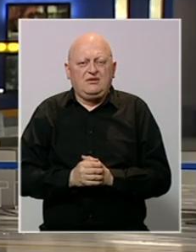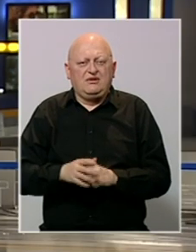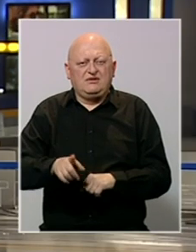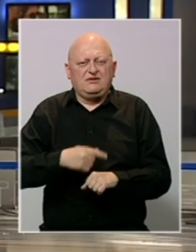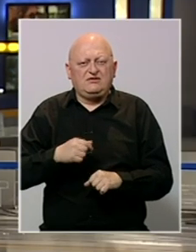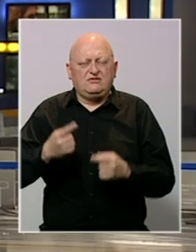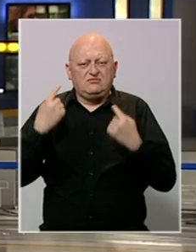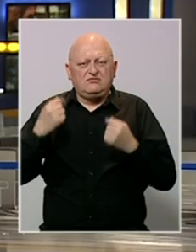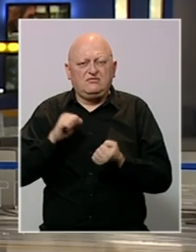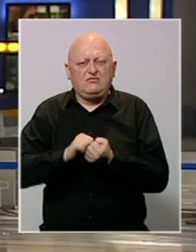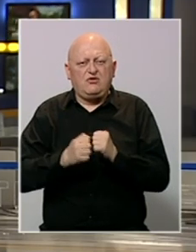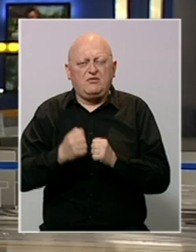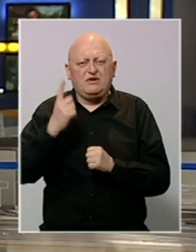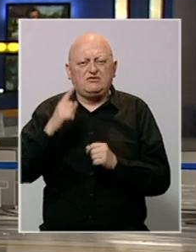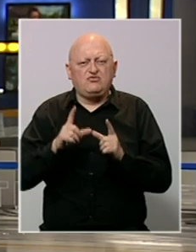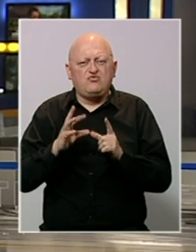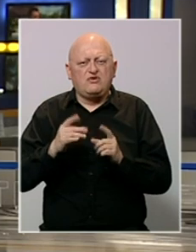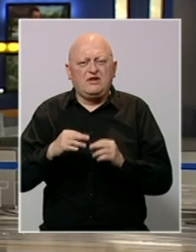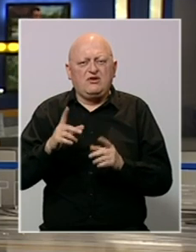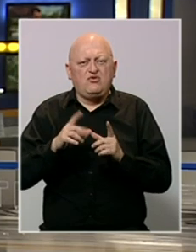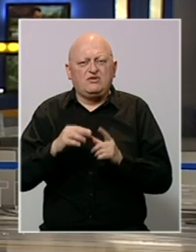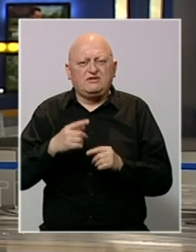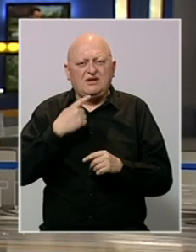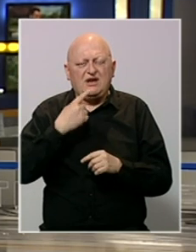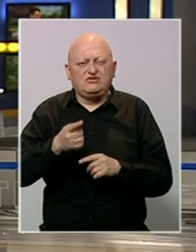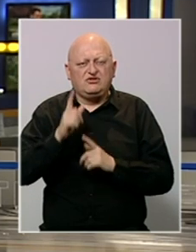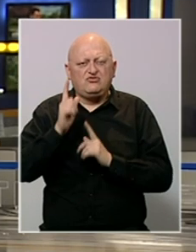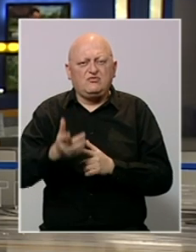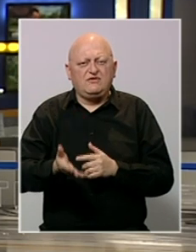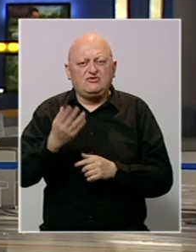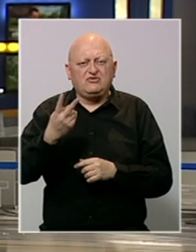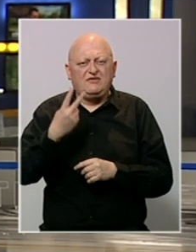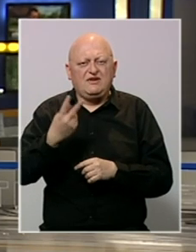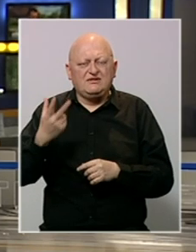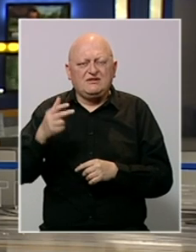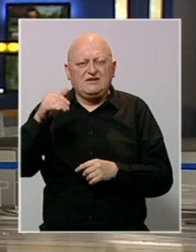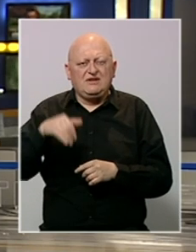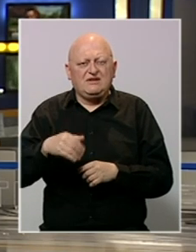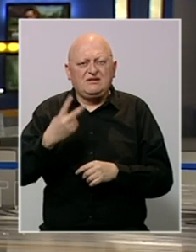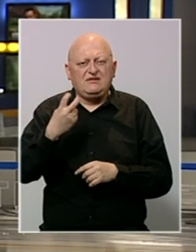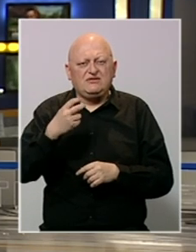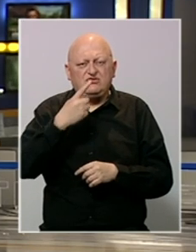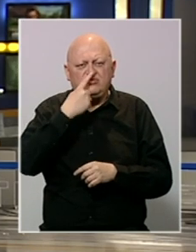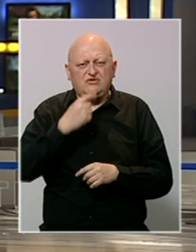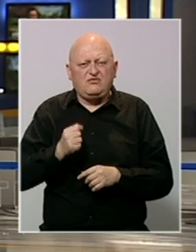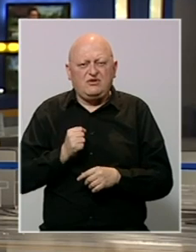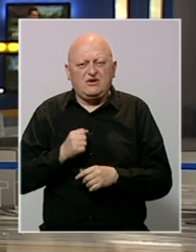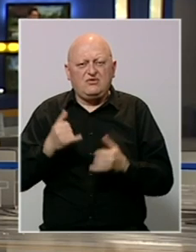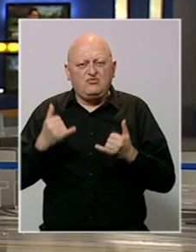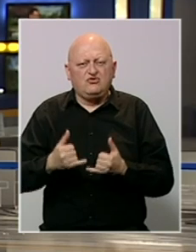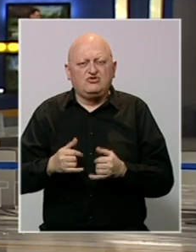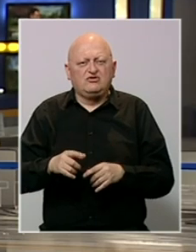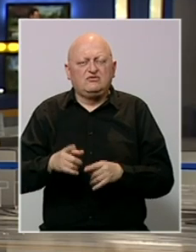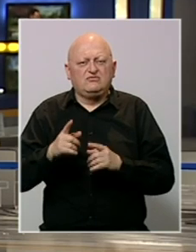Nastavljaju se žestoke borbe na istoku Ukrajine. Ukrajinci tvrde da su ubili više od 23.200 ruskih vojnika